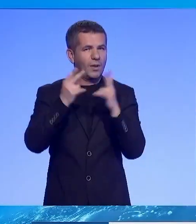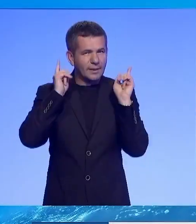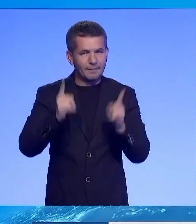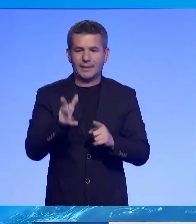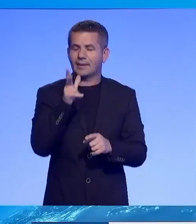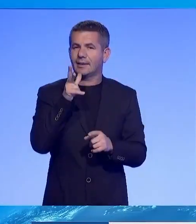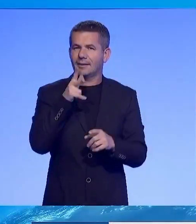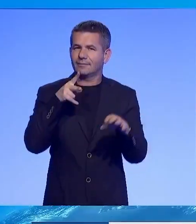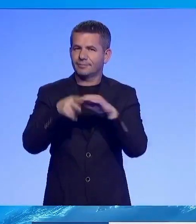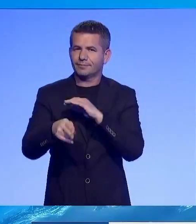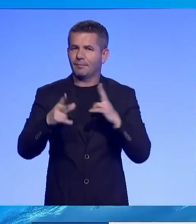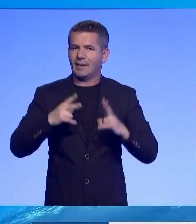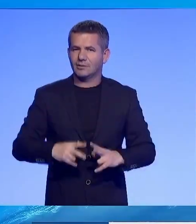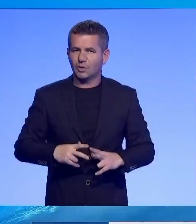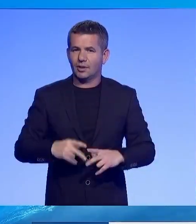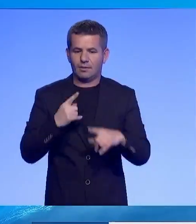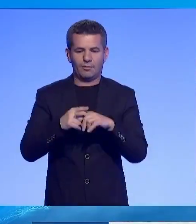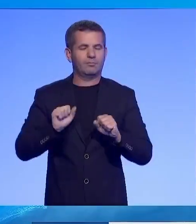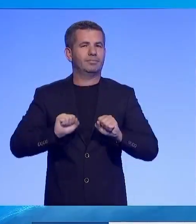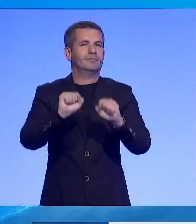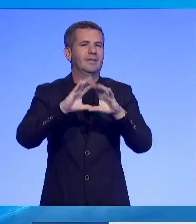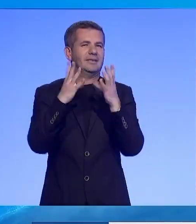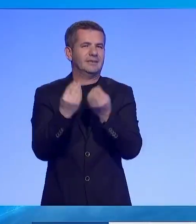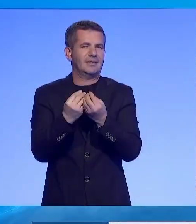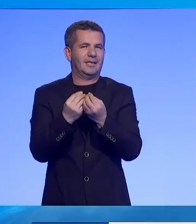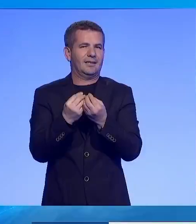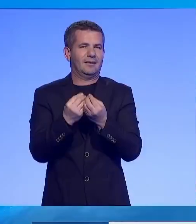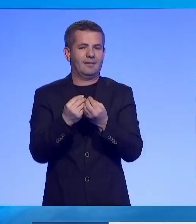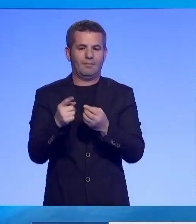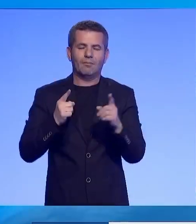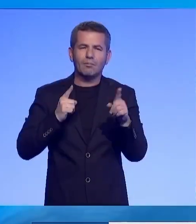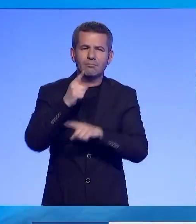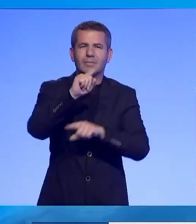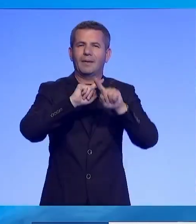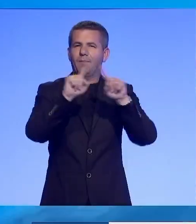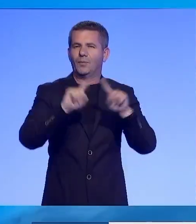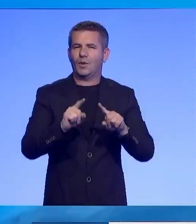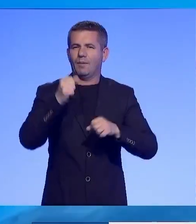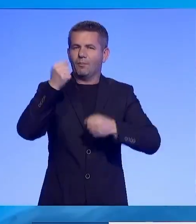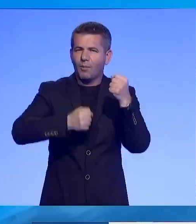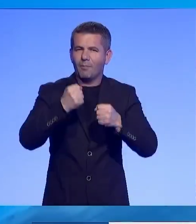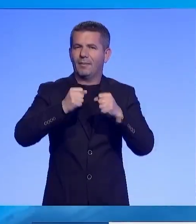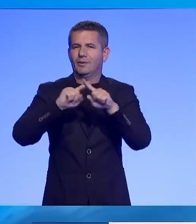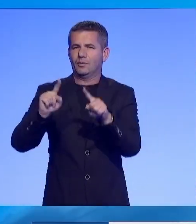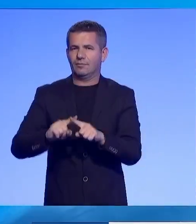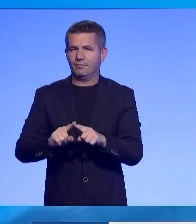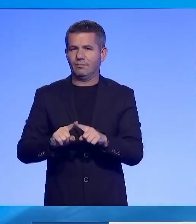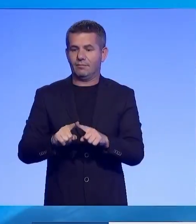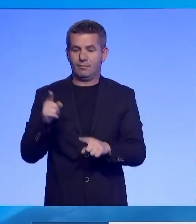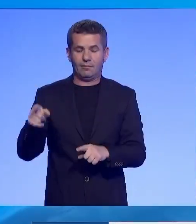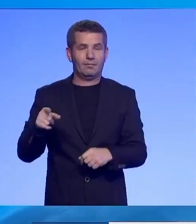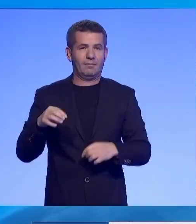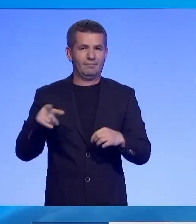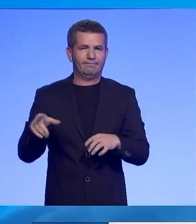krizës në mënyrë paqësore dhe të kundështoj përdorimin e armëve bërthamore than mediat Kineze. Utimi kanë gjallur shqetësim në